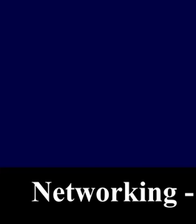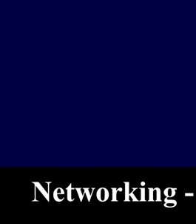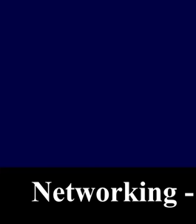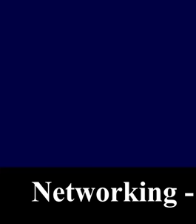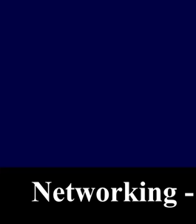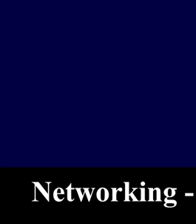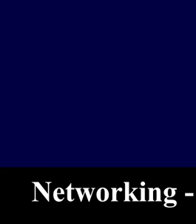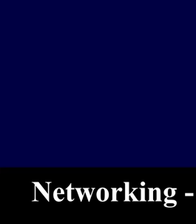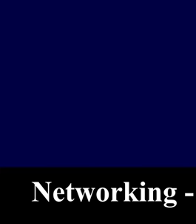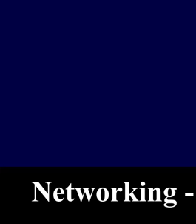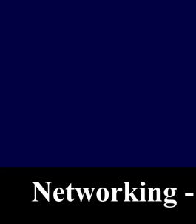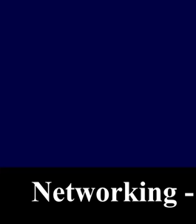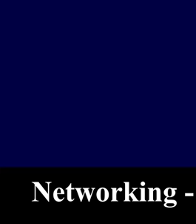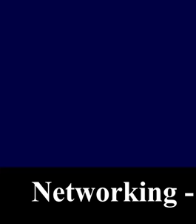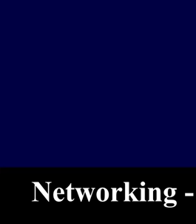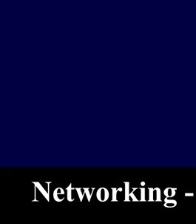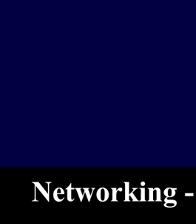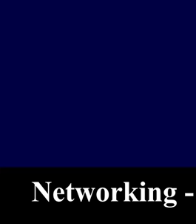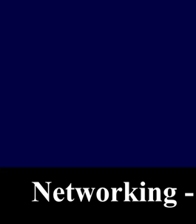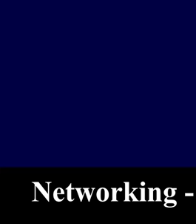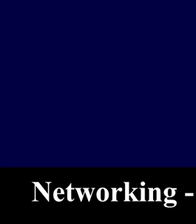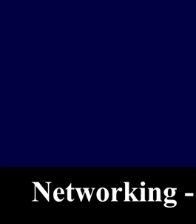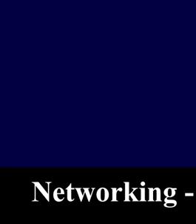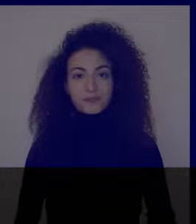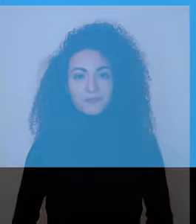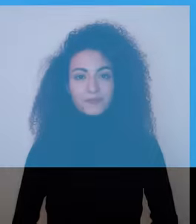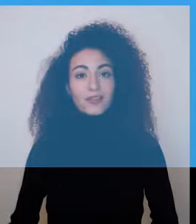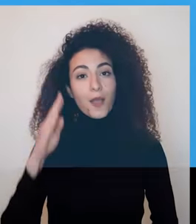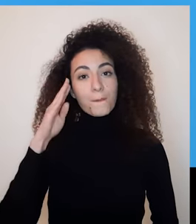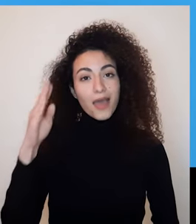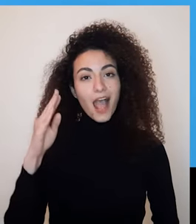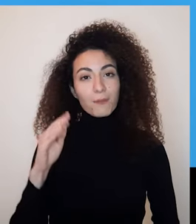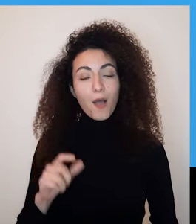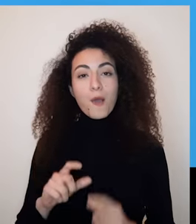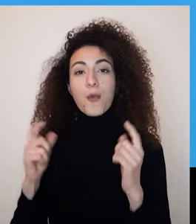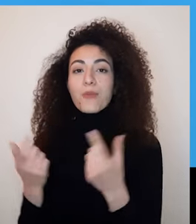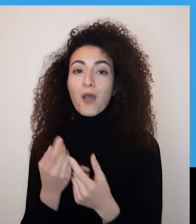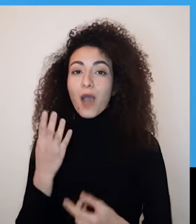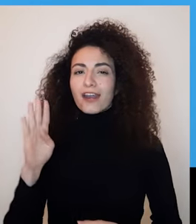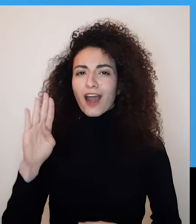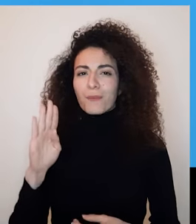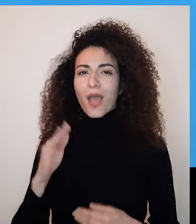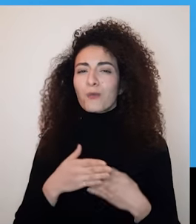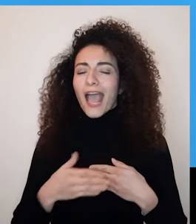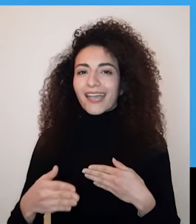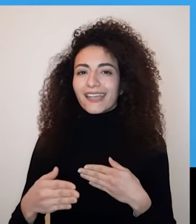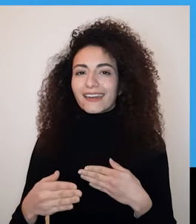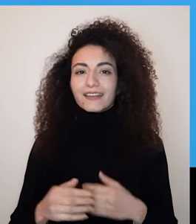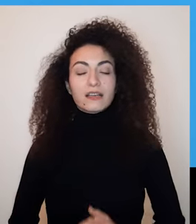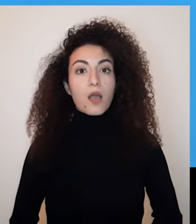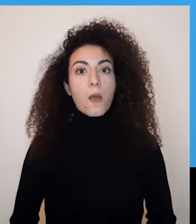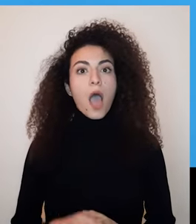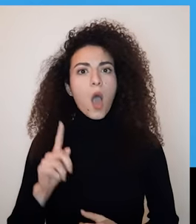تشبيك كافية خلق وتنمية علاقات ذات معنا مرحبا من جديد بالمحور الرابع والأخير